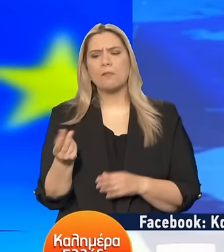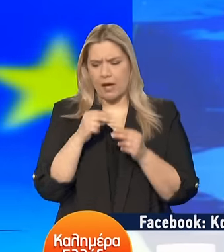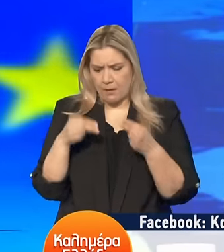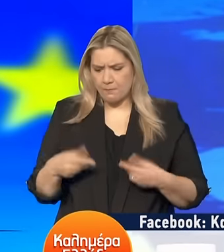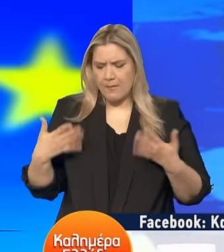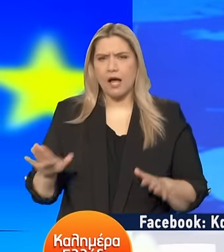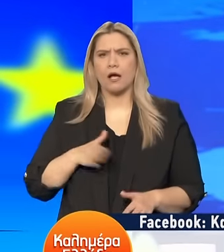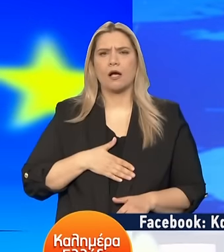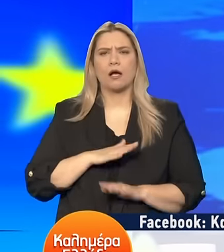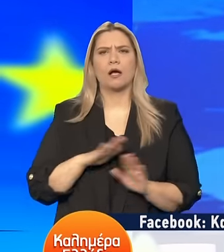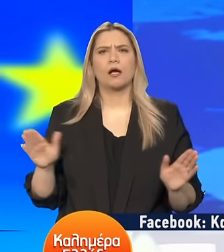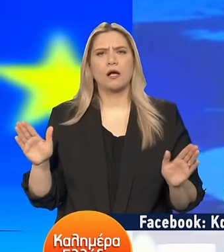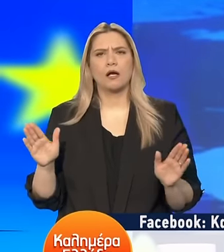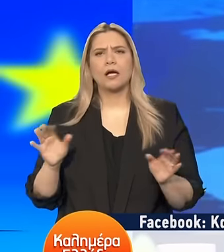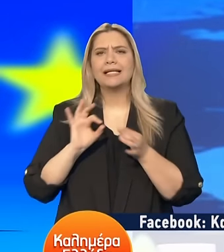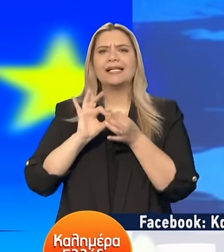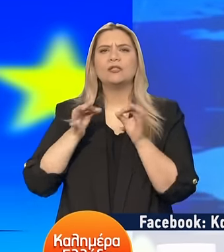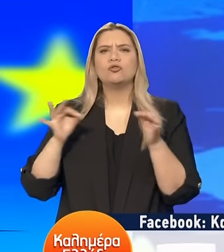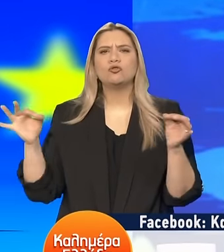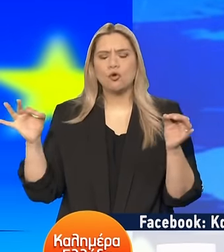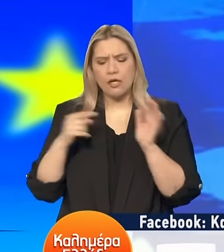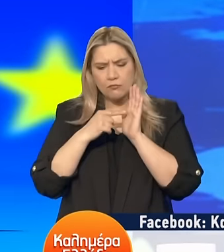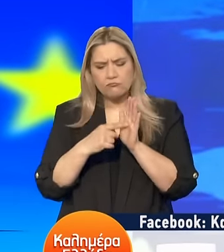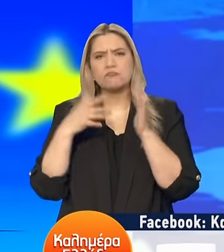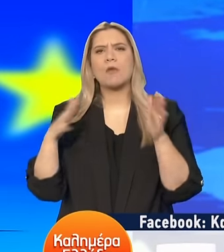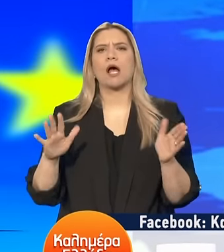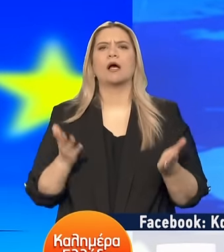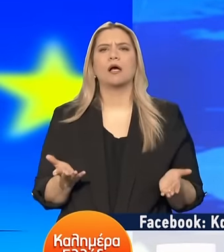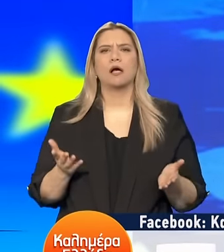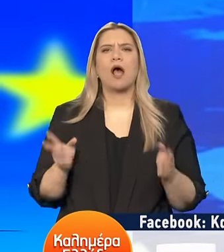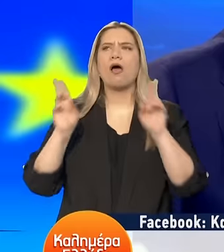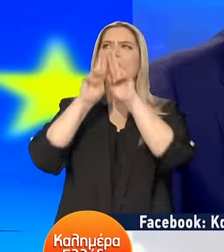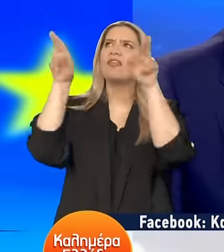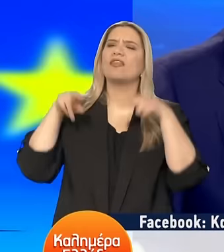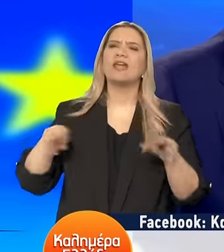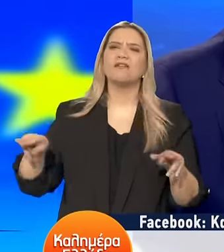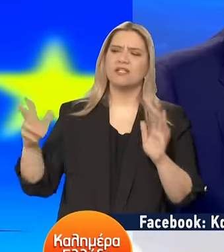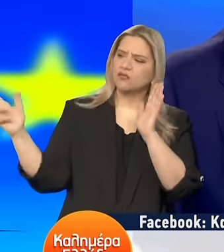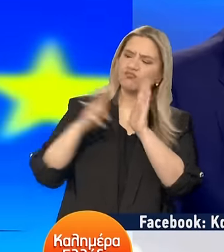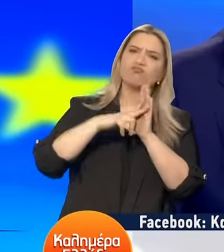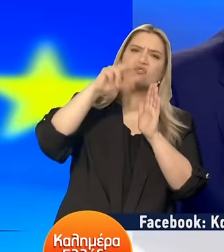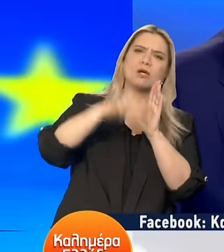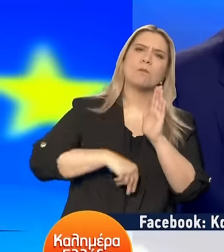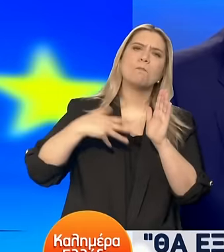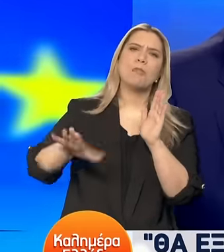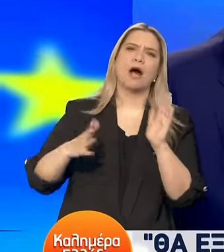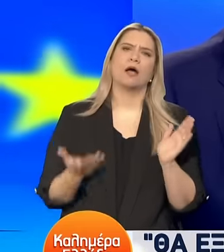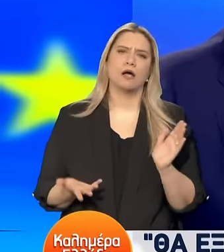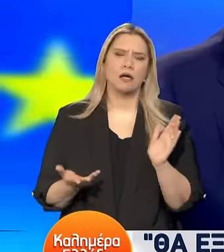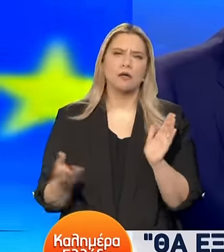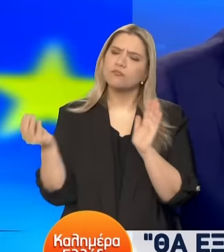Από την ίδια την ιστορία Και από τις διεθνείς συνθήκες Οι οποίες έχουν καθορίσει